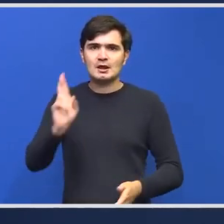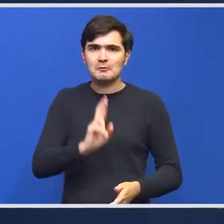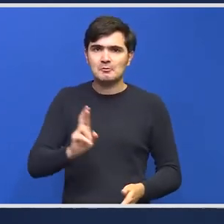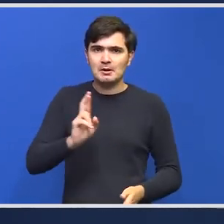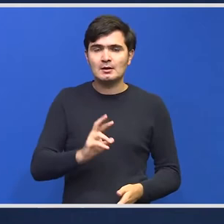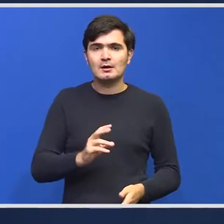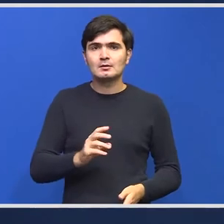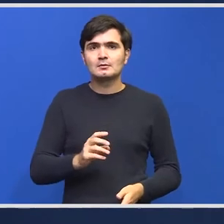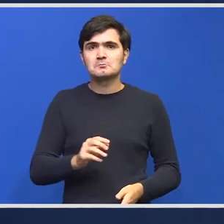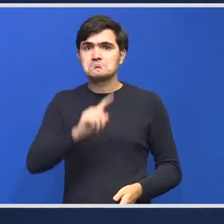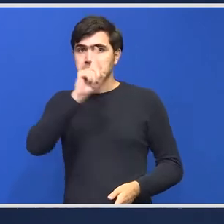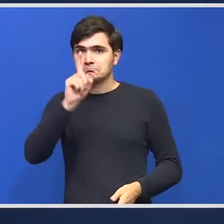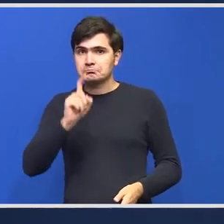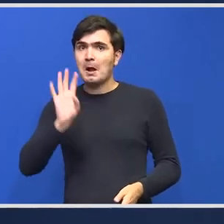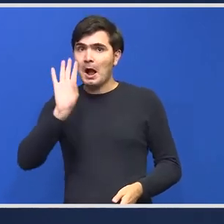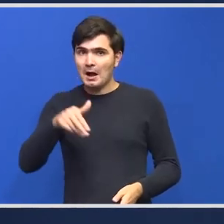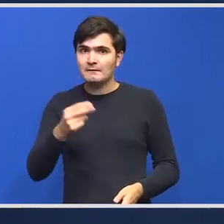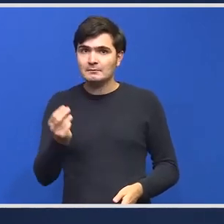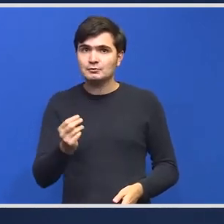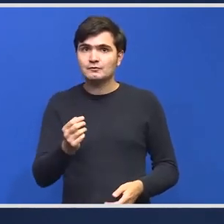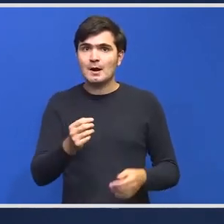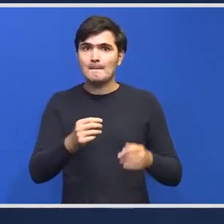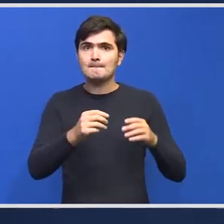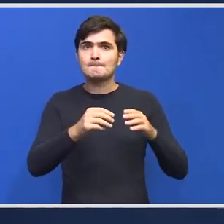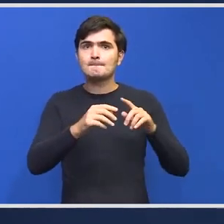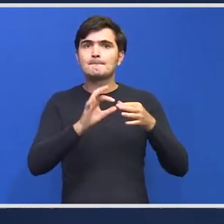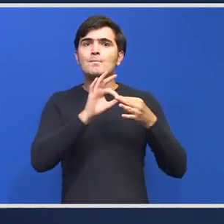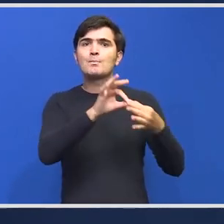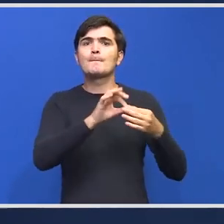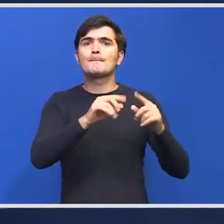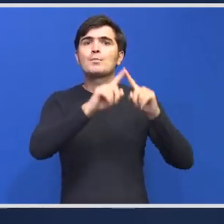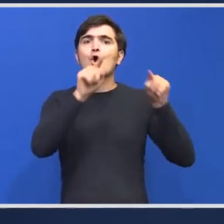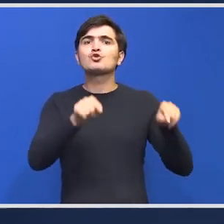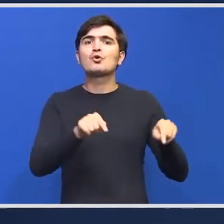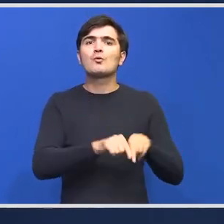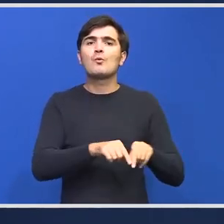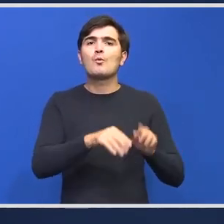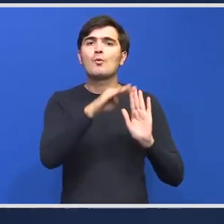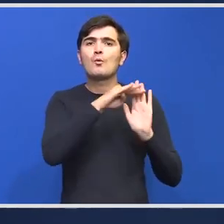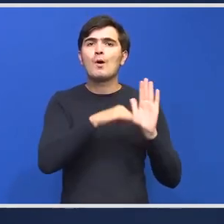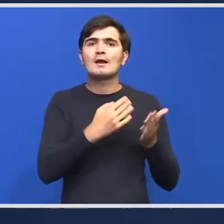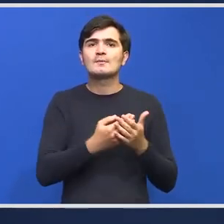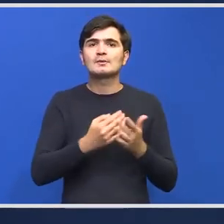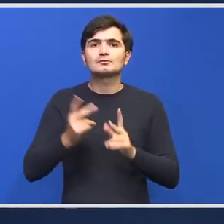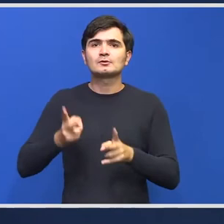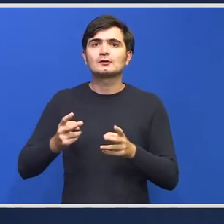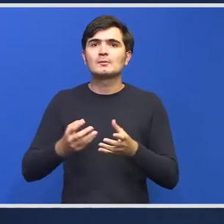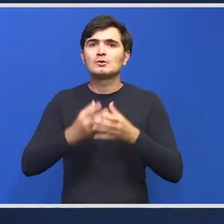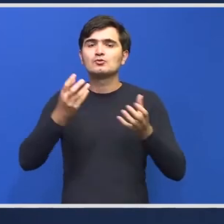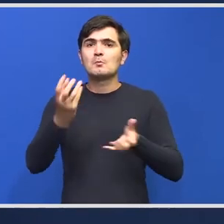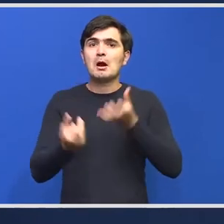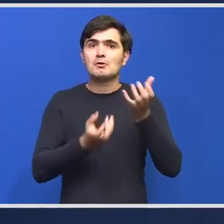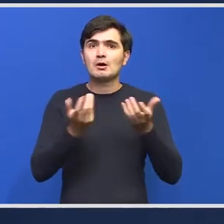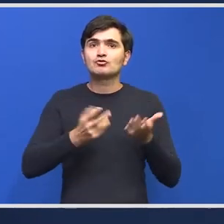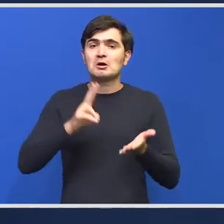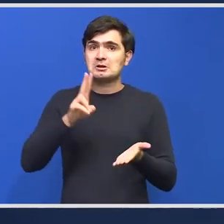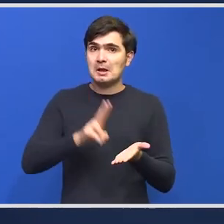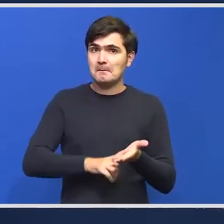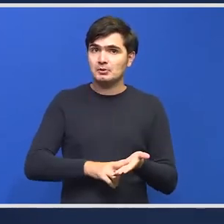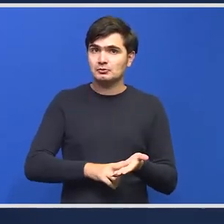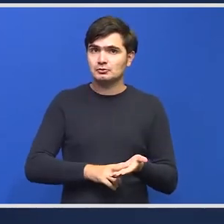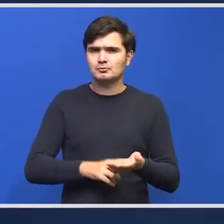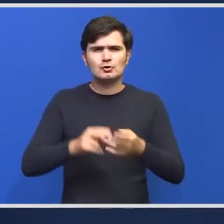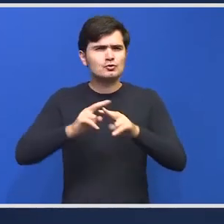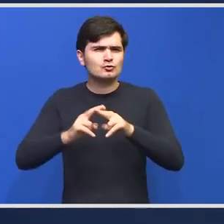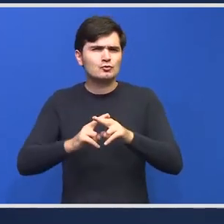avem măcar protocoale pentru tratamentul marilor arș care să se aplice și cum se vechează